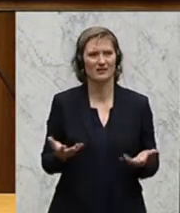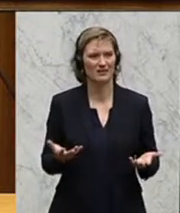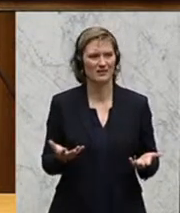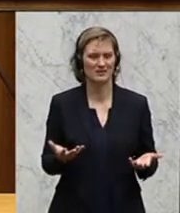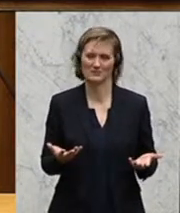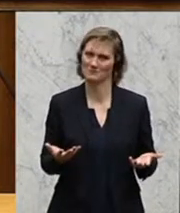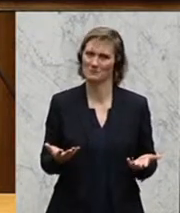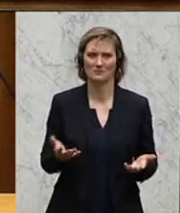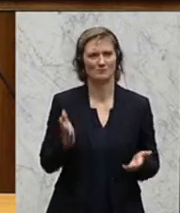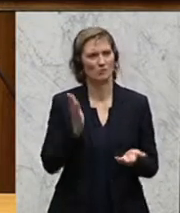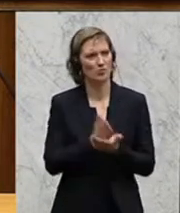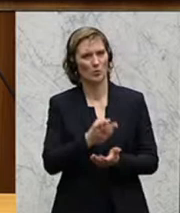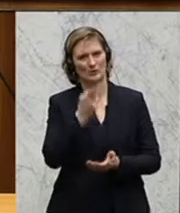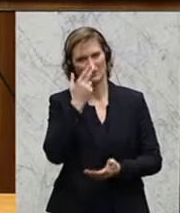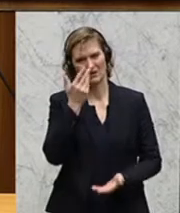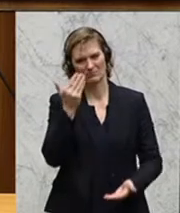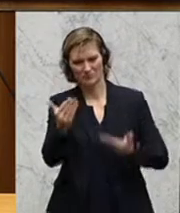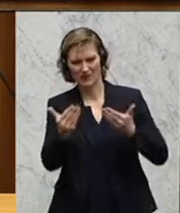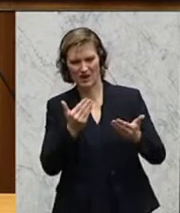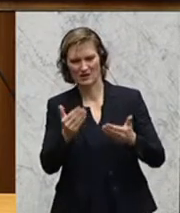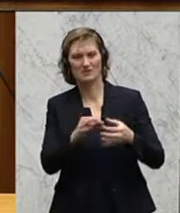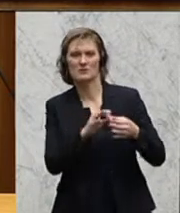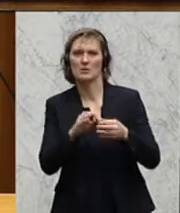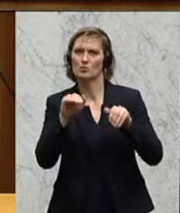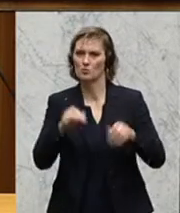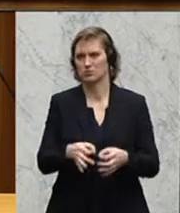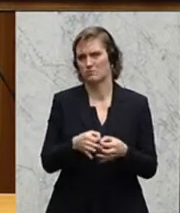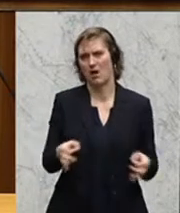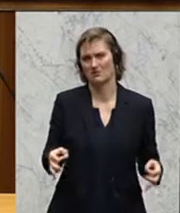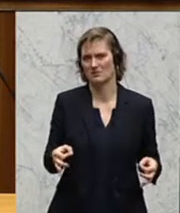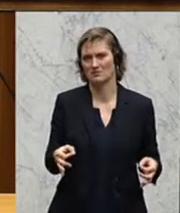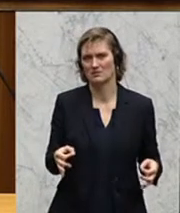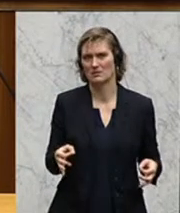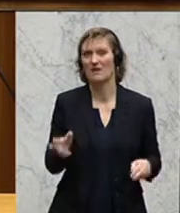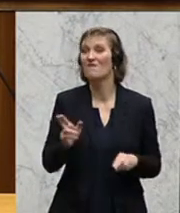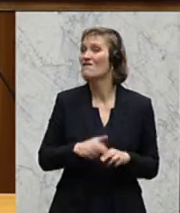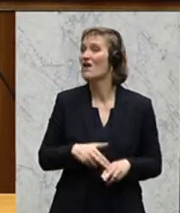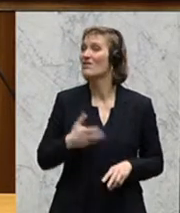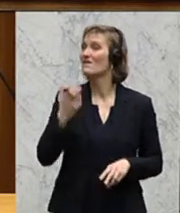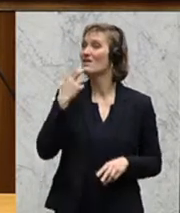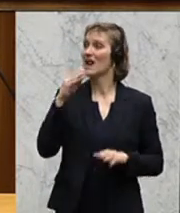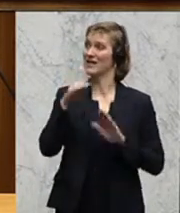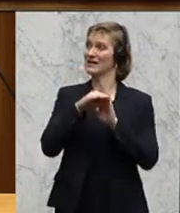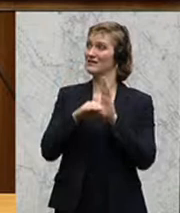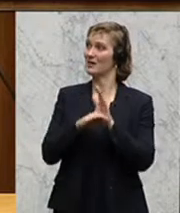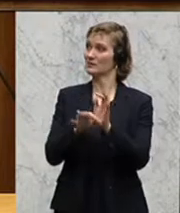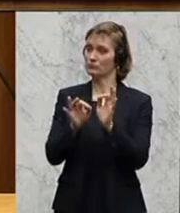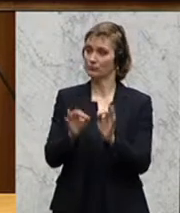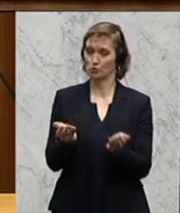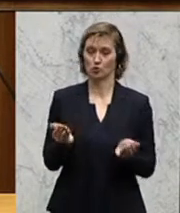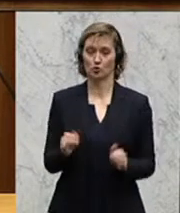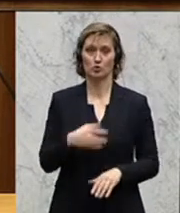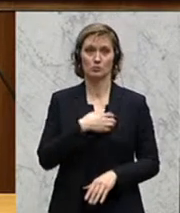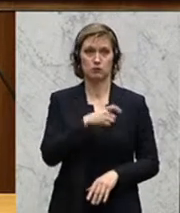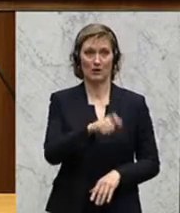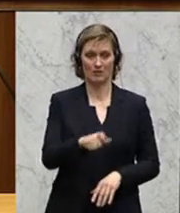ist oder hat verhältnismäßig zu sein. Wenn wir eines wollen, ein Gesetz, das tatsächlich zum Schutz